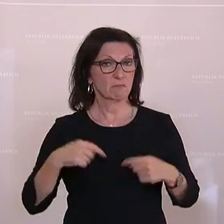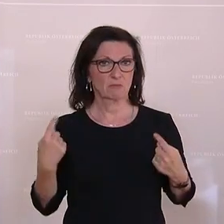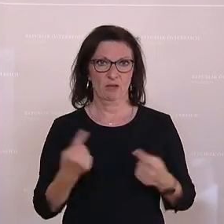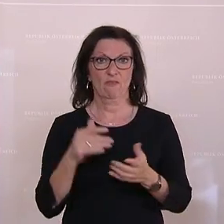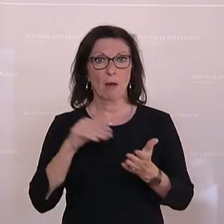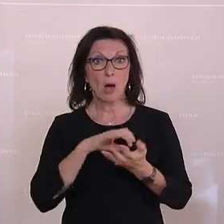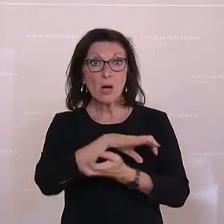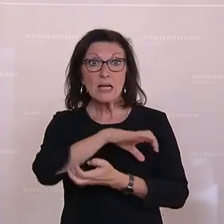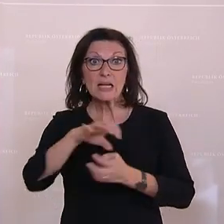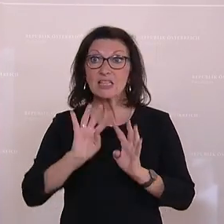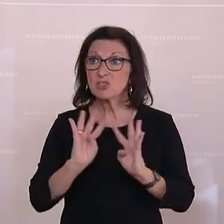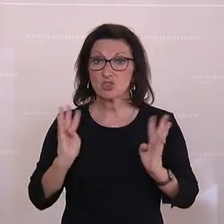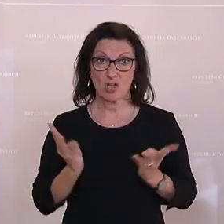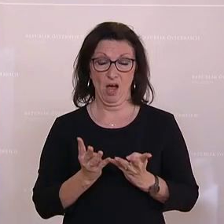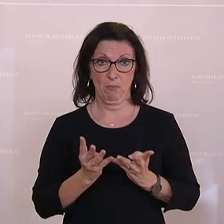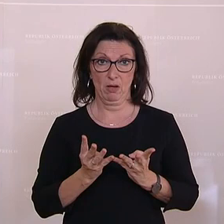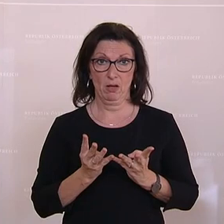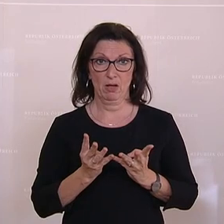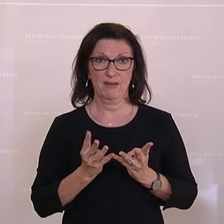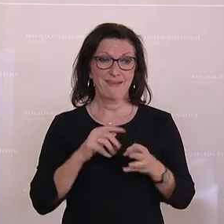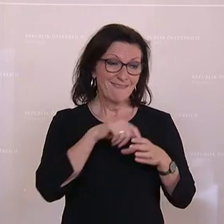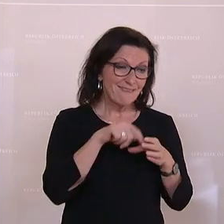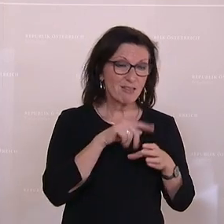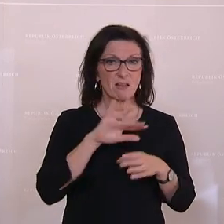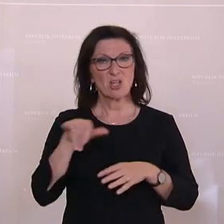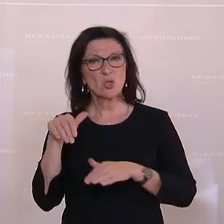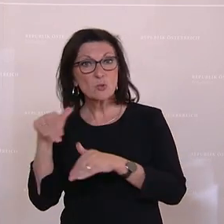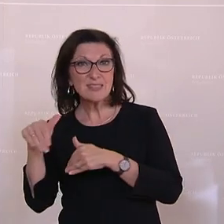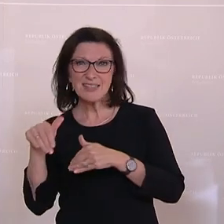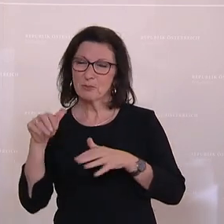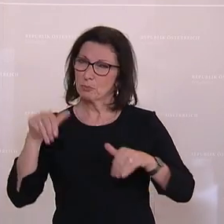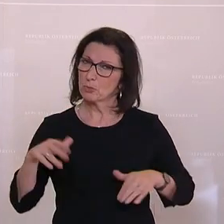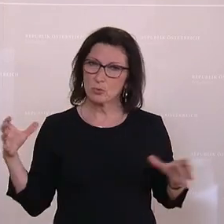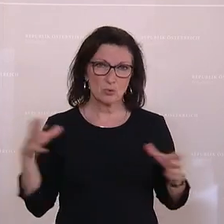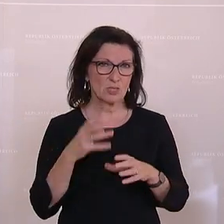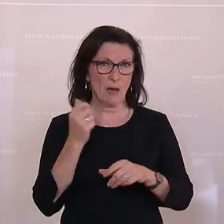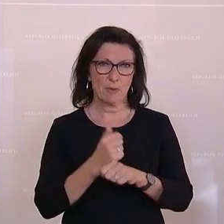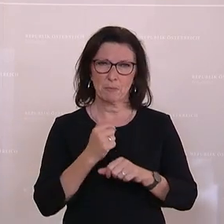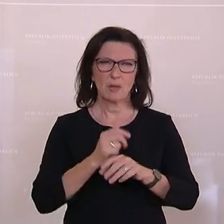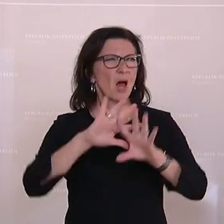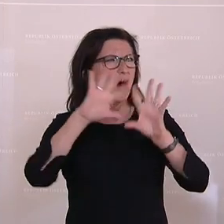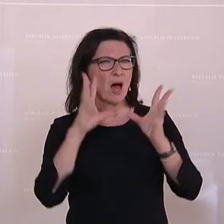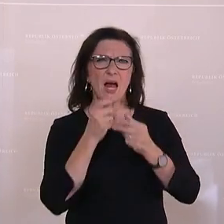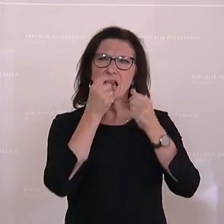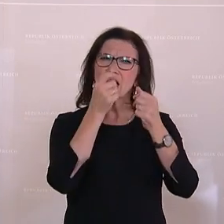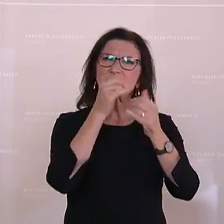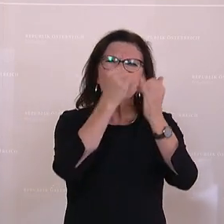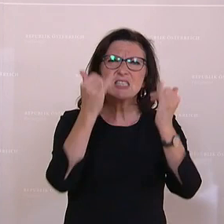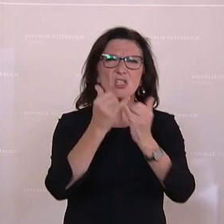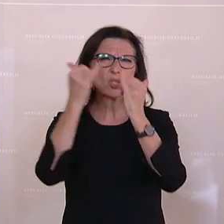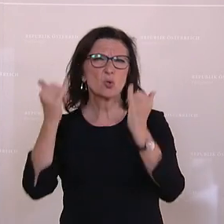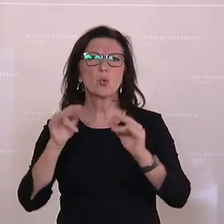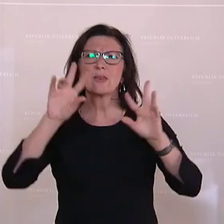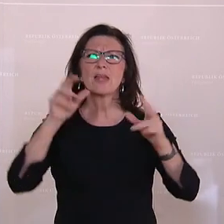Krisenstab. Die Zusammenarbeit von Ihnen und Justizministerium mit allen gewaltschutztätigen Einrichtungen